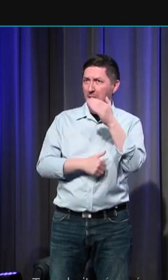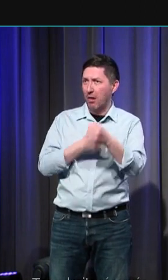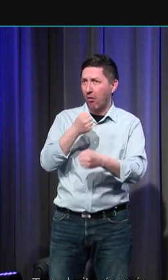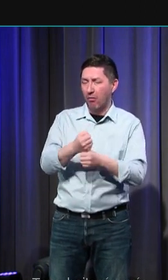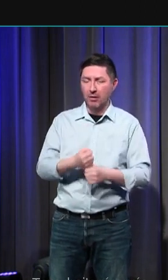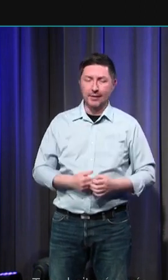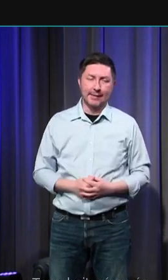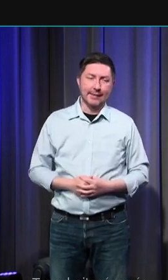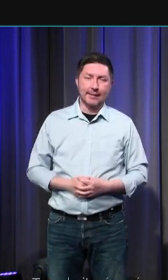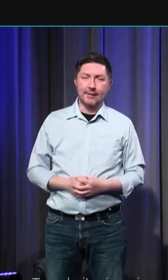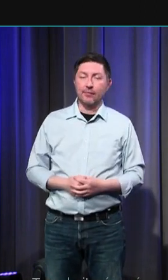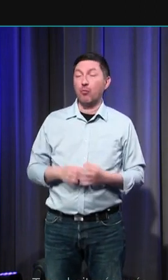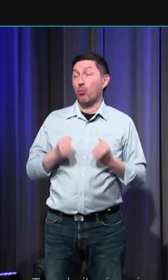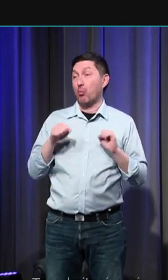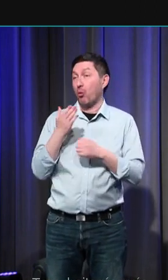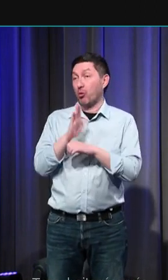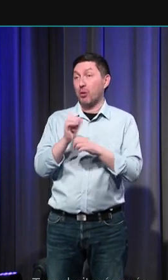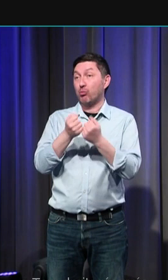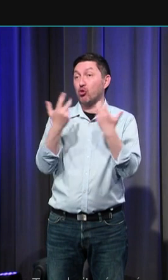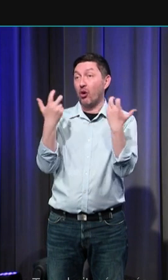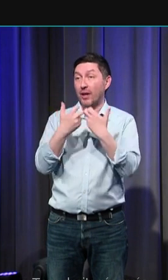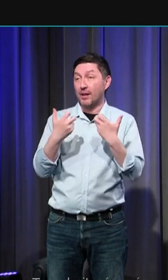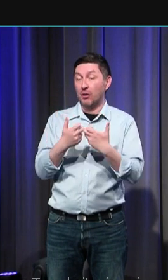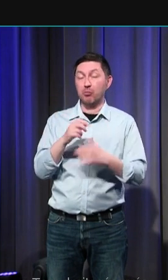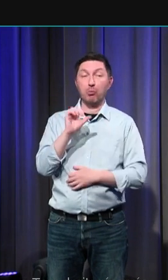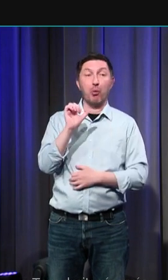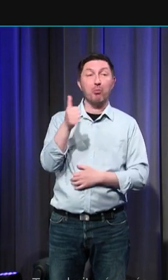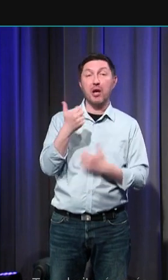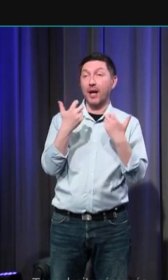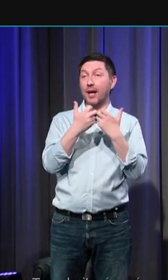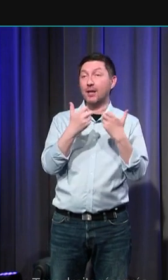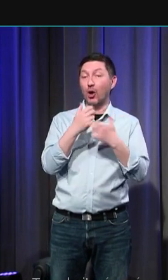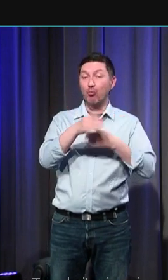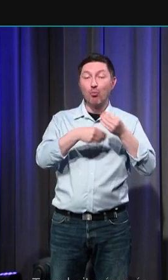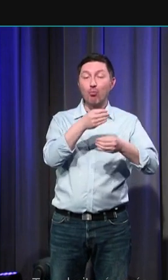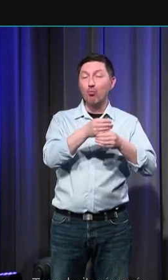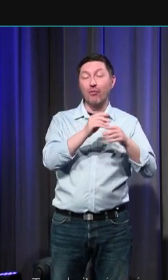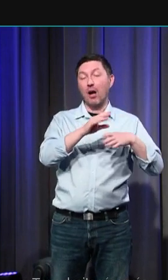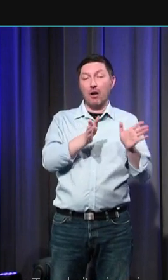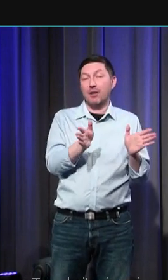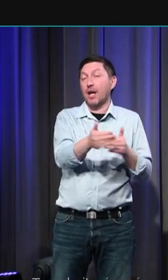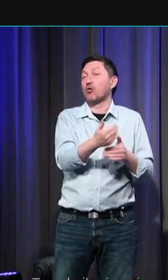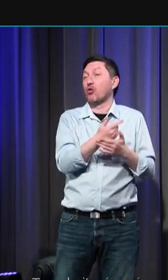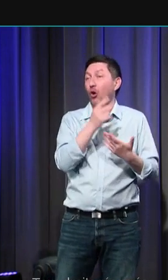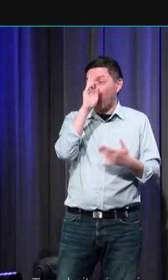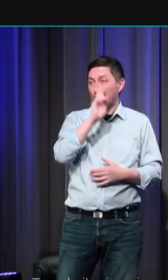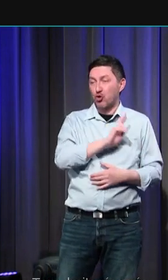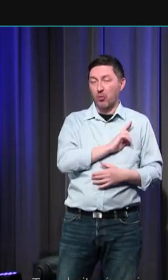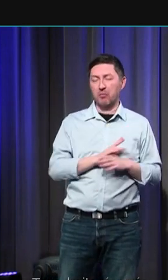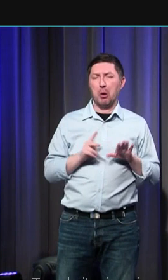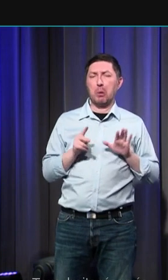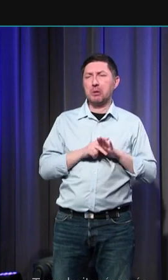quelques exemples et un premier dans le domaine religieux. Tout le haut Moyen Âge est marqué par une certaine